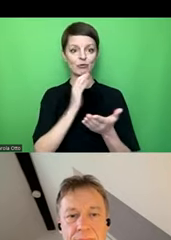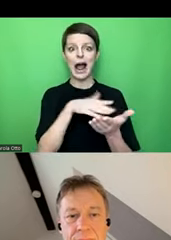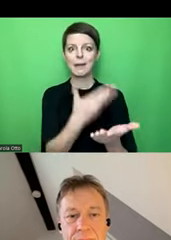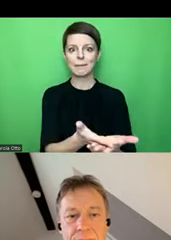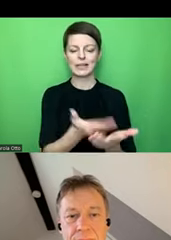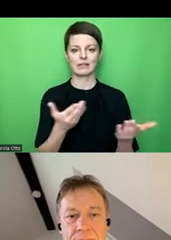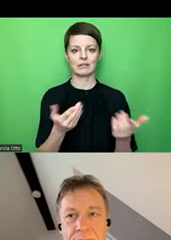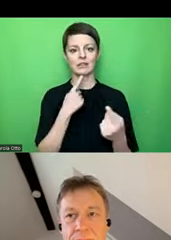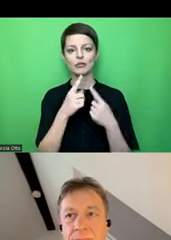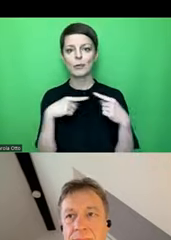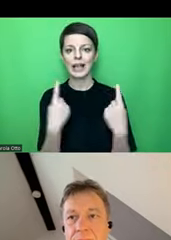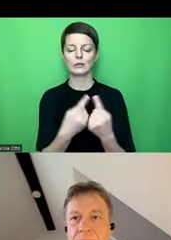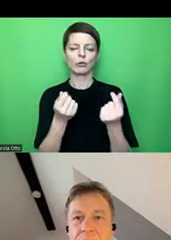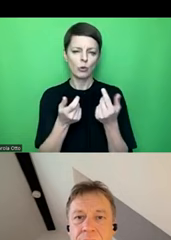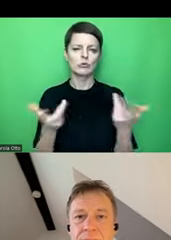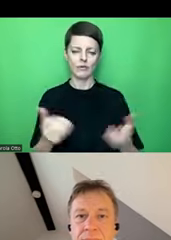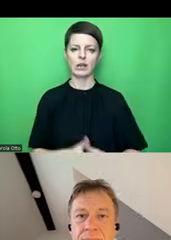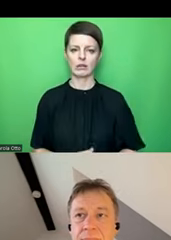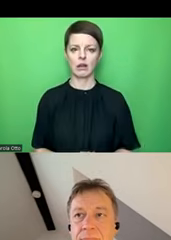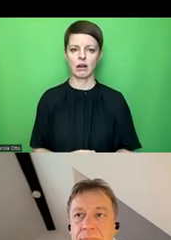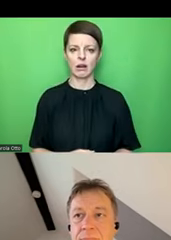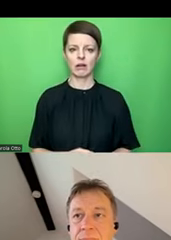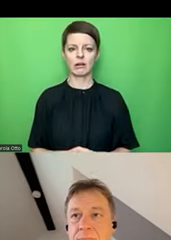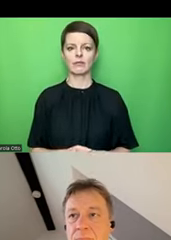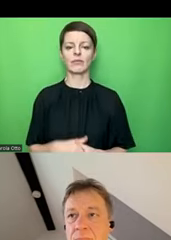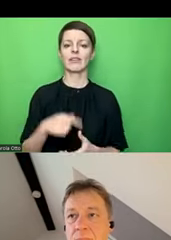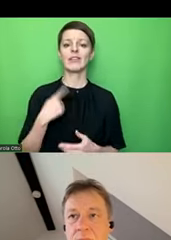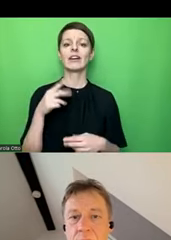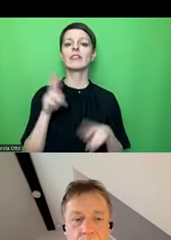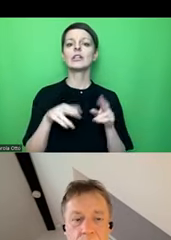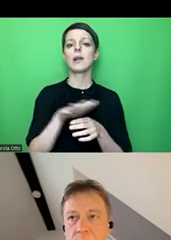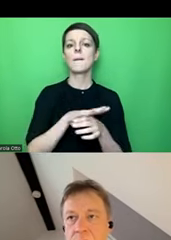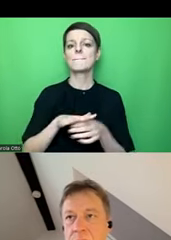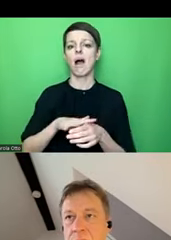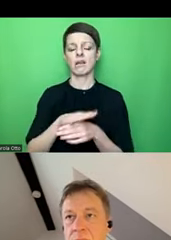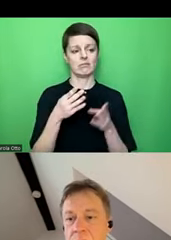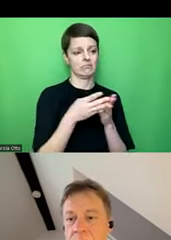Gesprächsrunden und dergleichen. Also wir arbeiten sehr breit in ganz verschiedenen Bereichen.